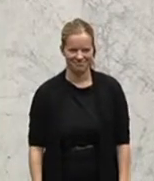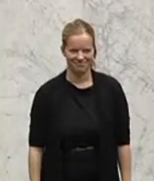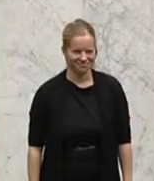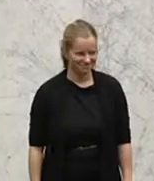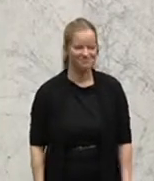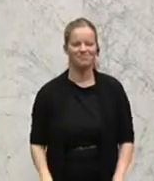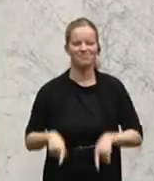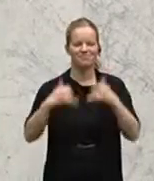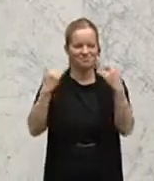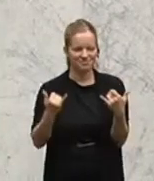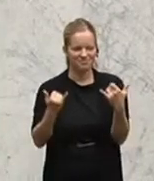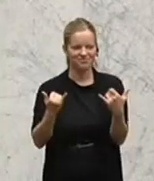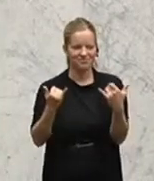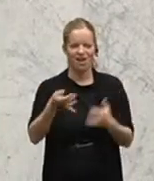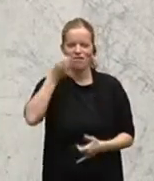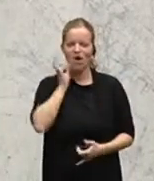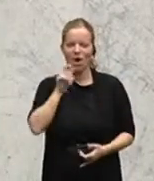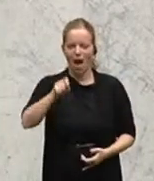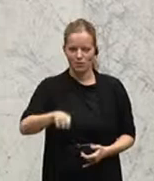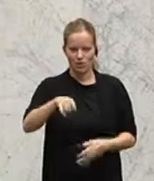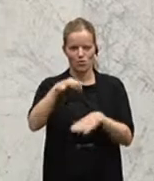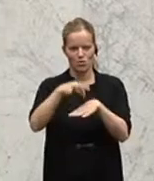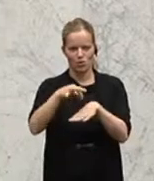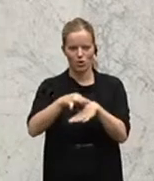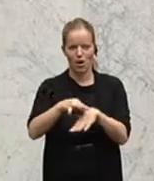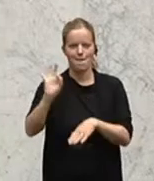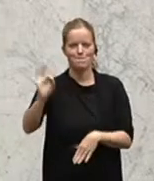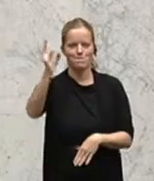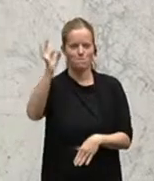An Wort ist die Frau Abgeordnete Dr. Eva Mückstein. Bitte, Frau Abgeordnete.